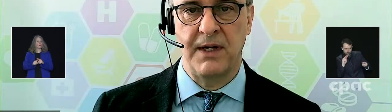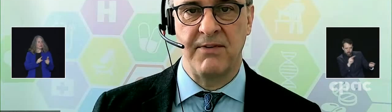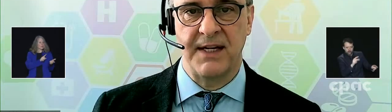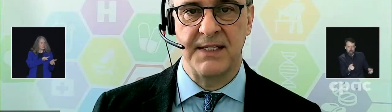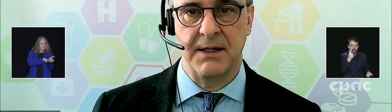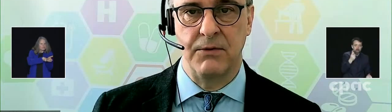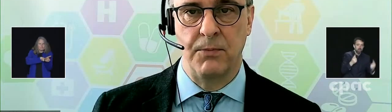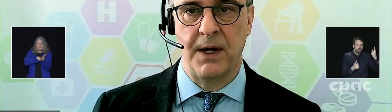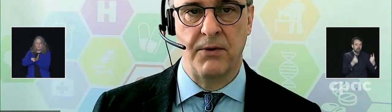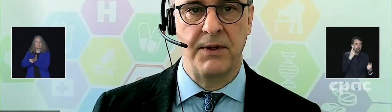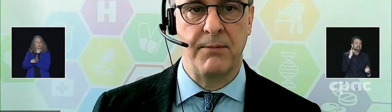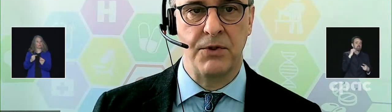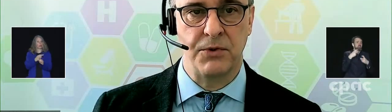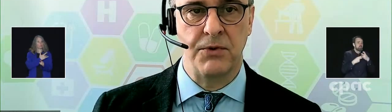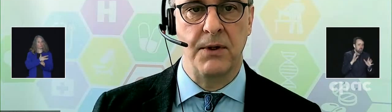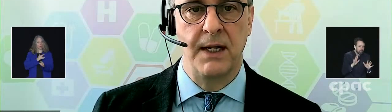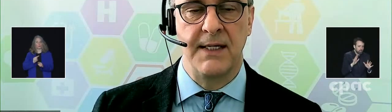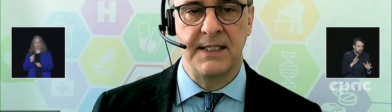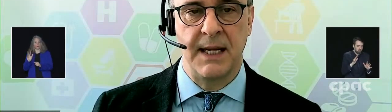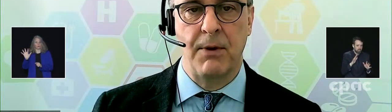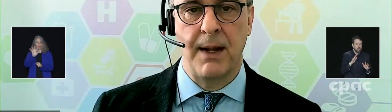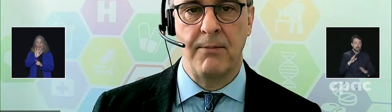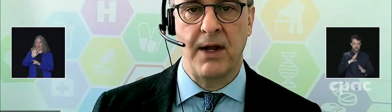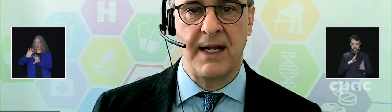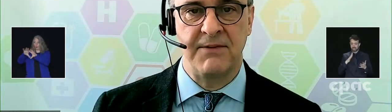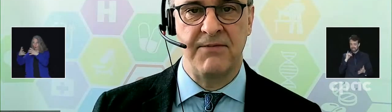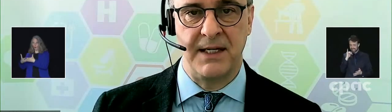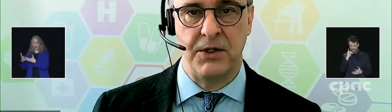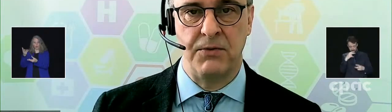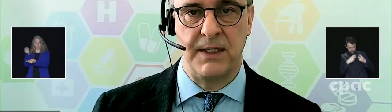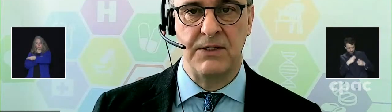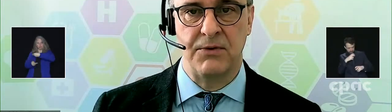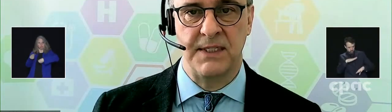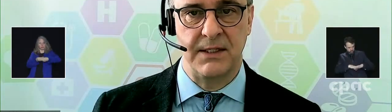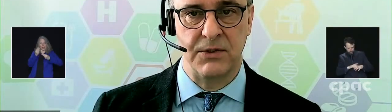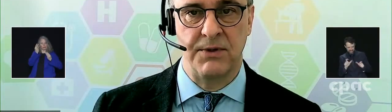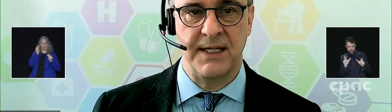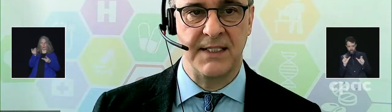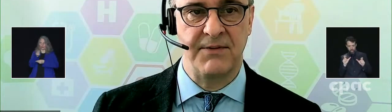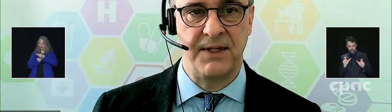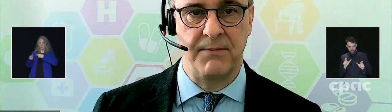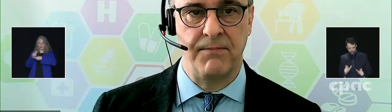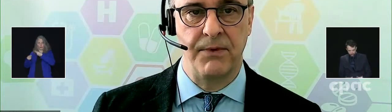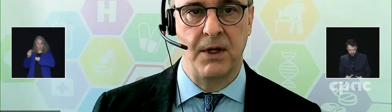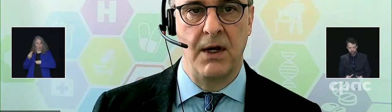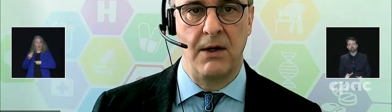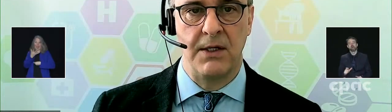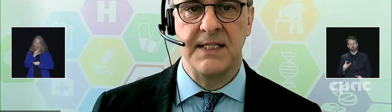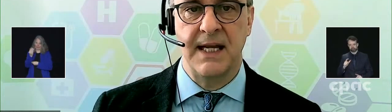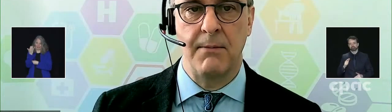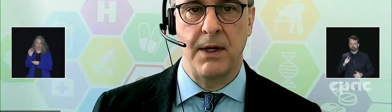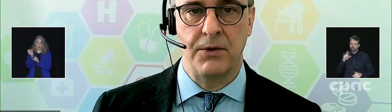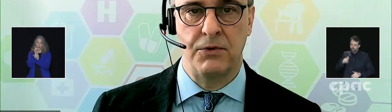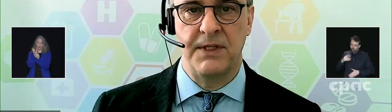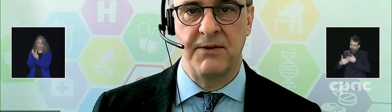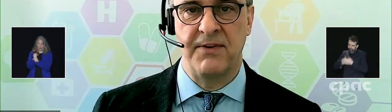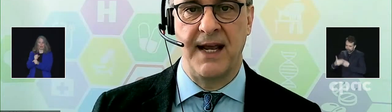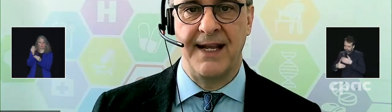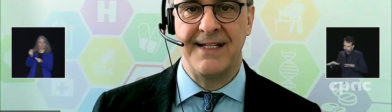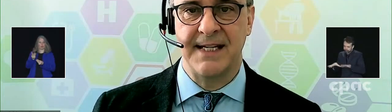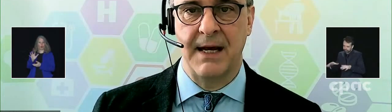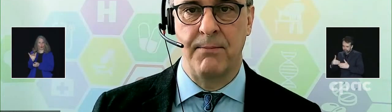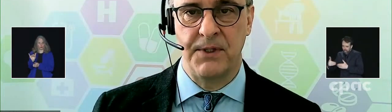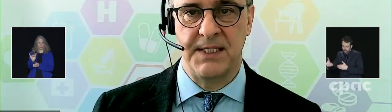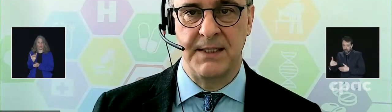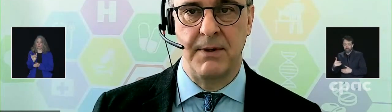Comme pour tous les vaccins, nous prendrons des mesures si des problèmes relatifs à l'inocuité sont identifiés. Le signalement de tout